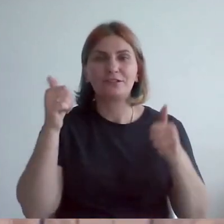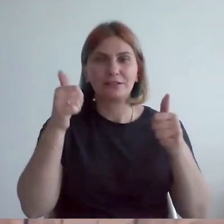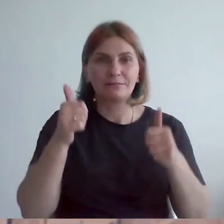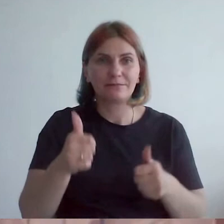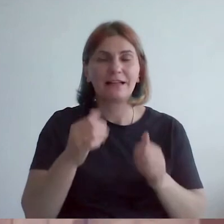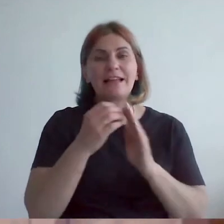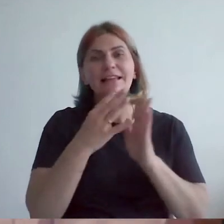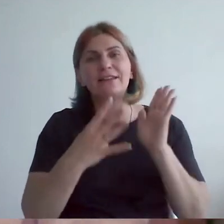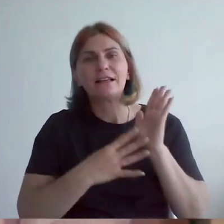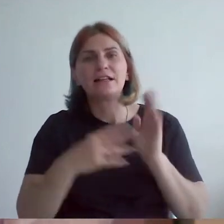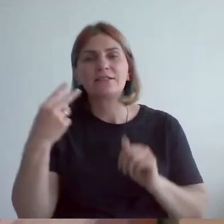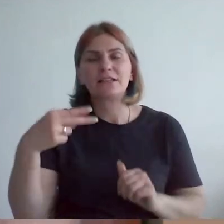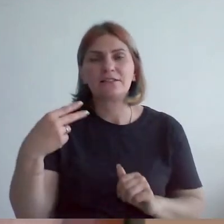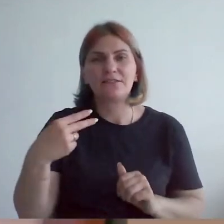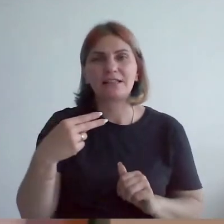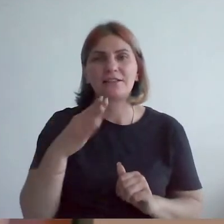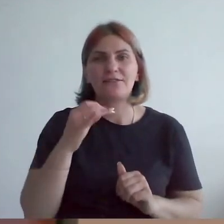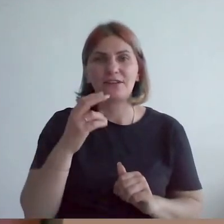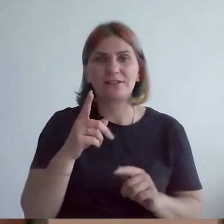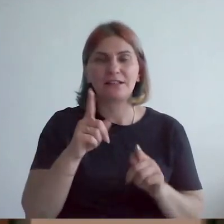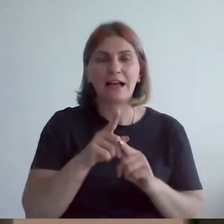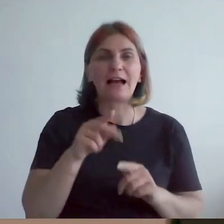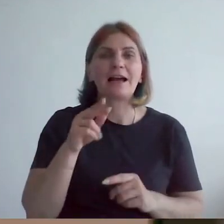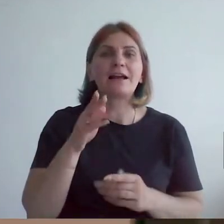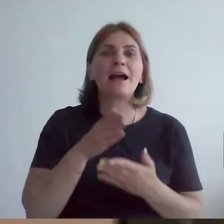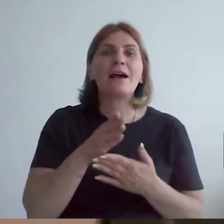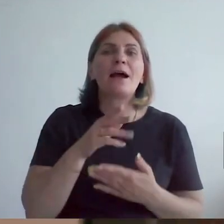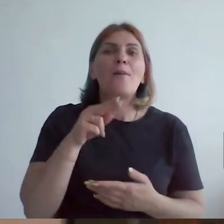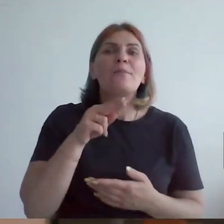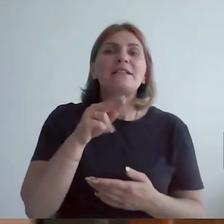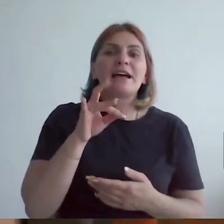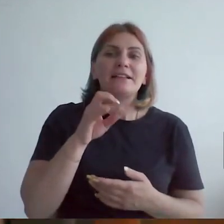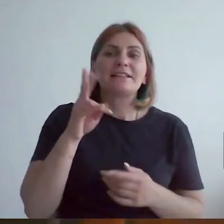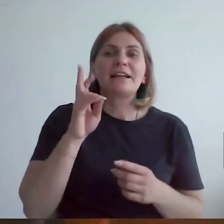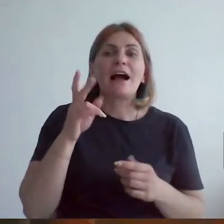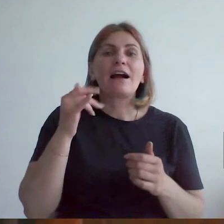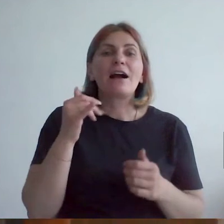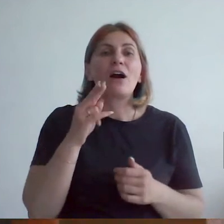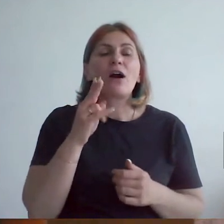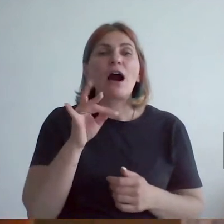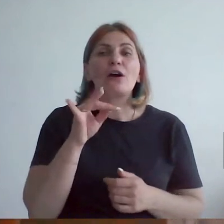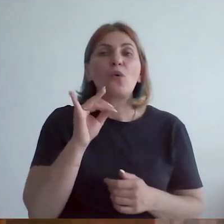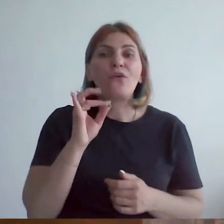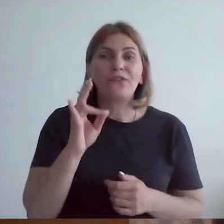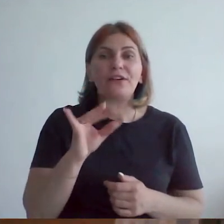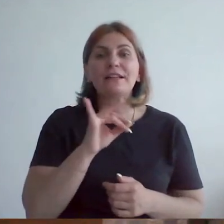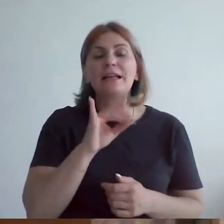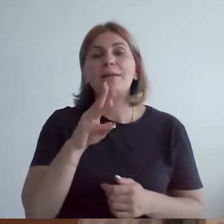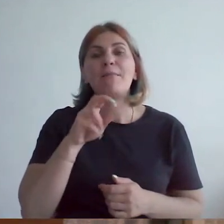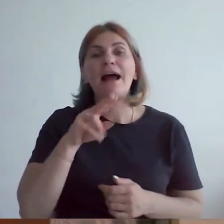-го, 20-го, как таких импрессионистов, как Константин Коровин, так и наших знаменитых авангардистов, как Казимир Малевич,